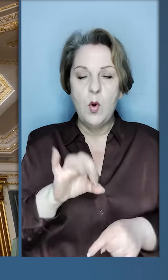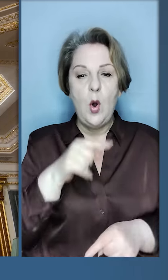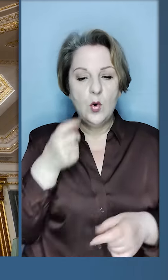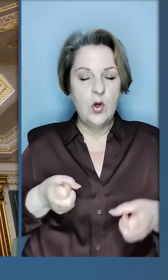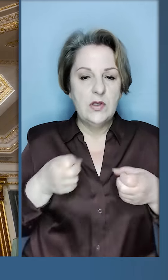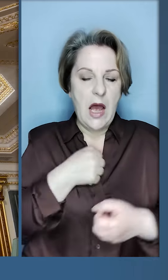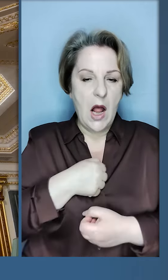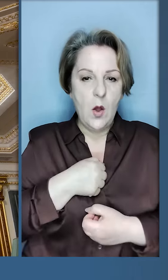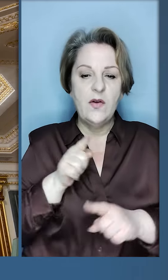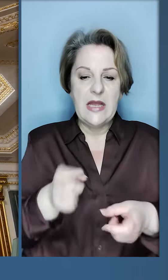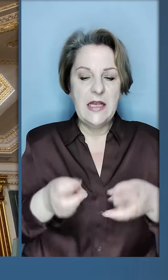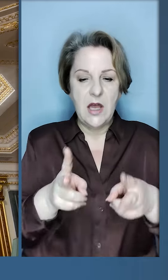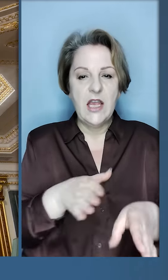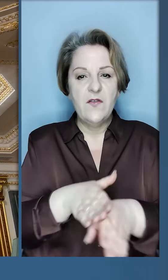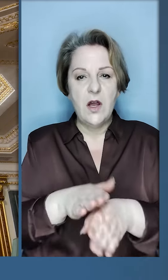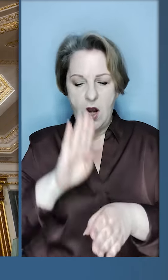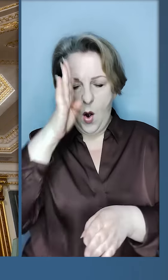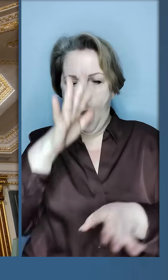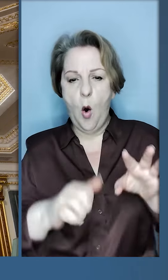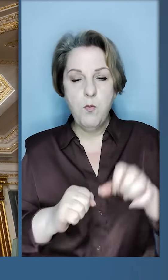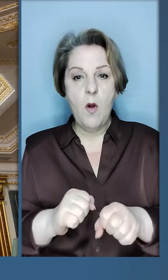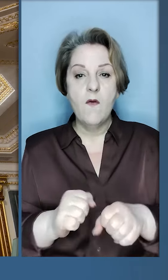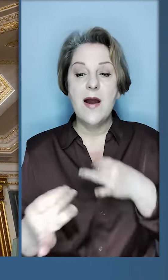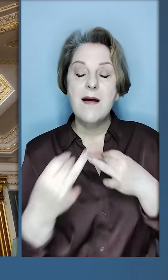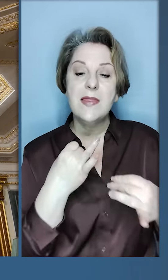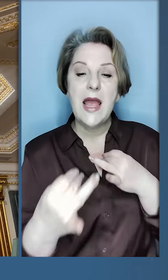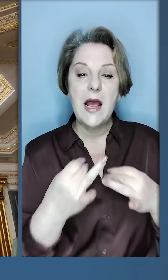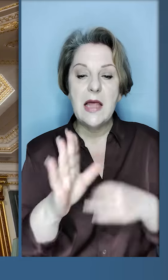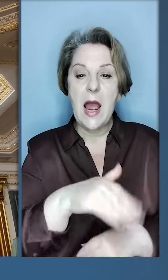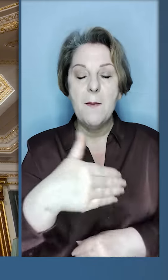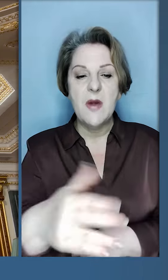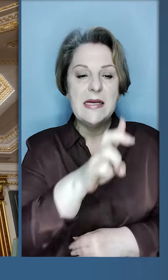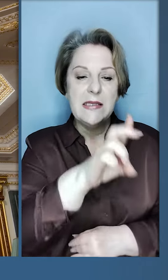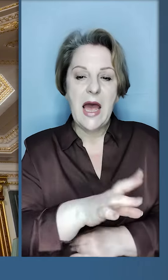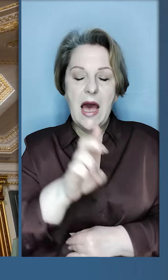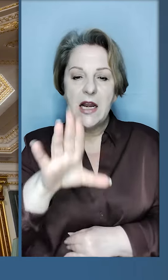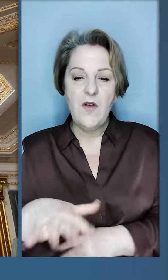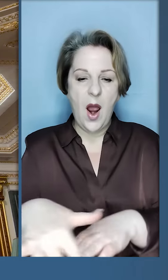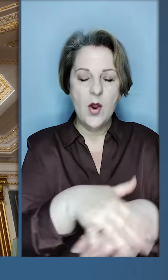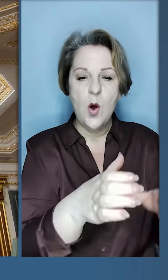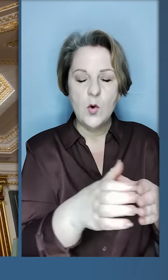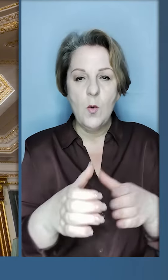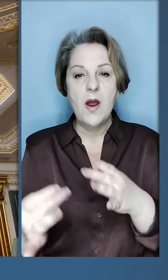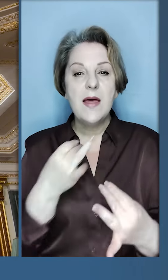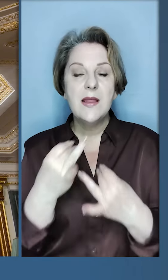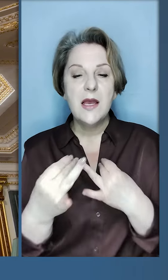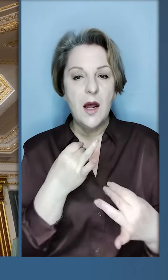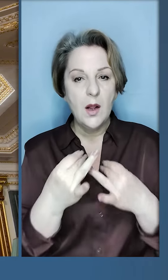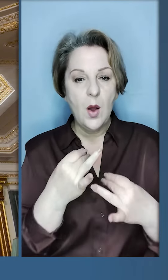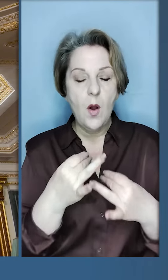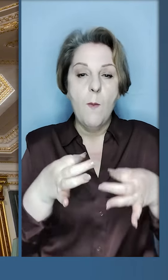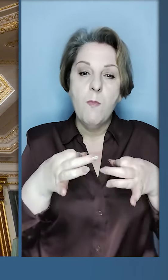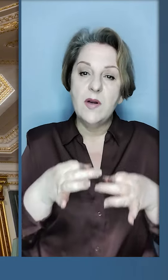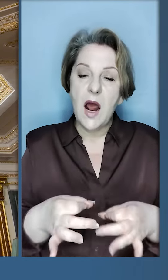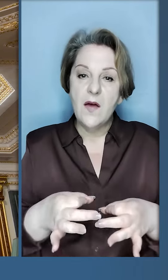російське зло, про ті злочини, які вчиняють окупанти. Цей діалог між церквами і громадами